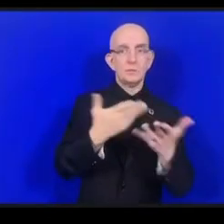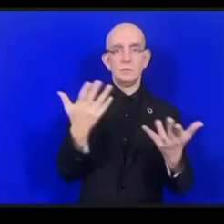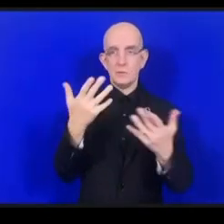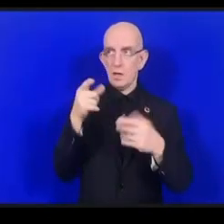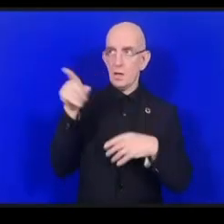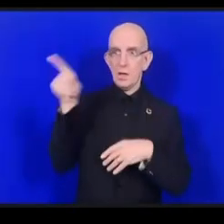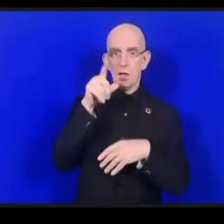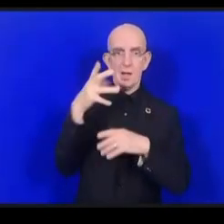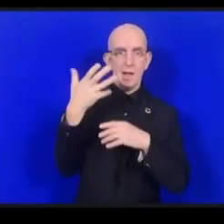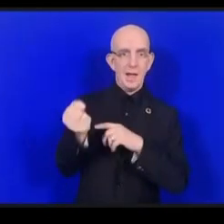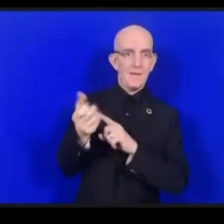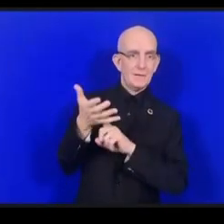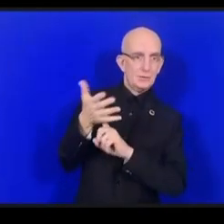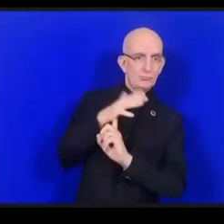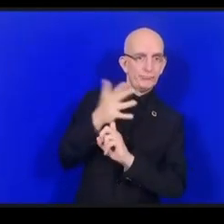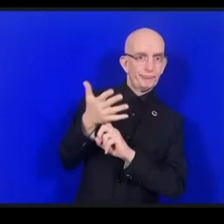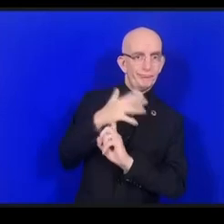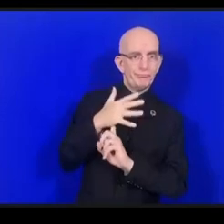الشباب